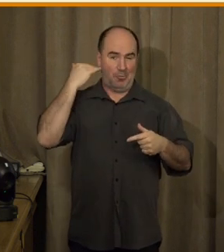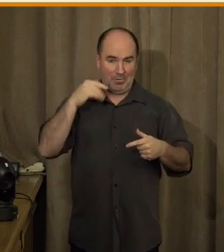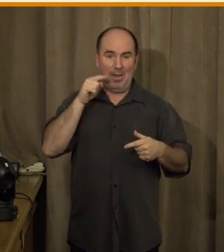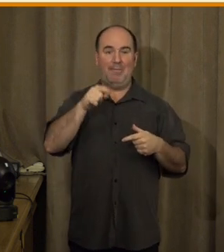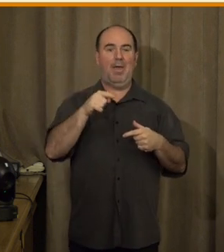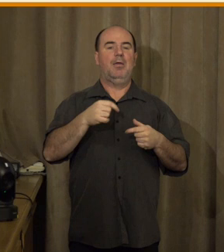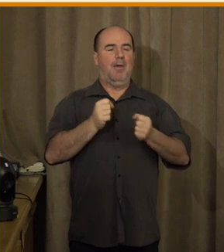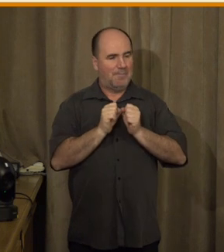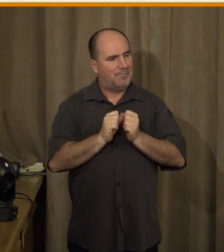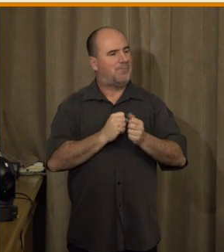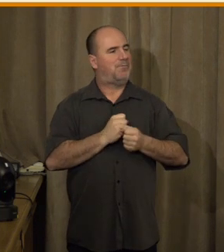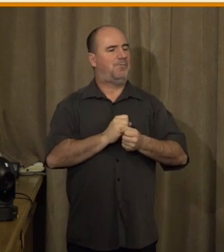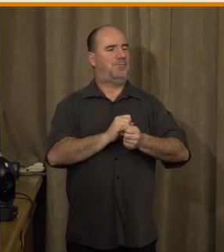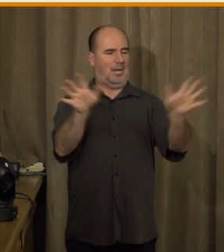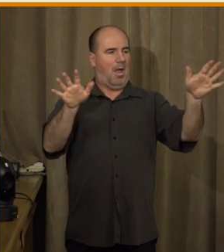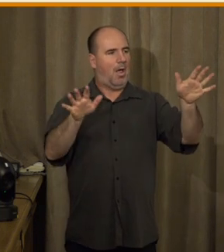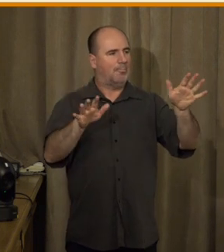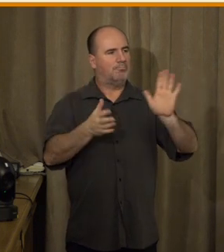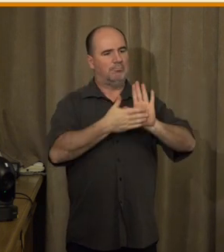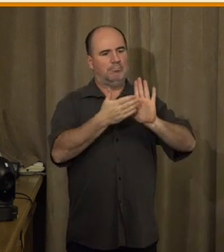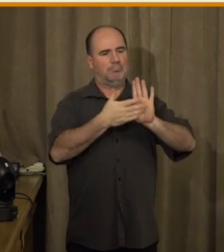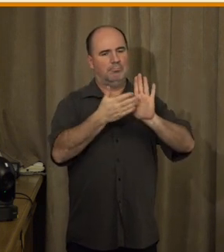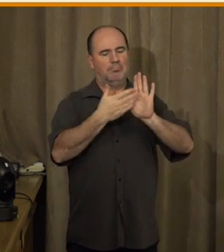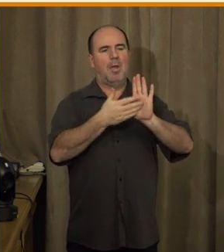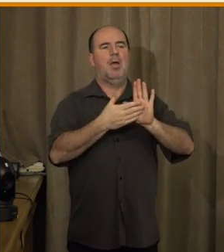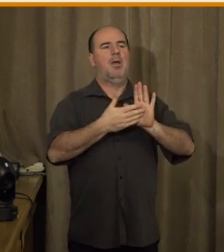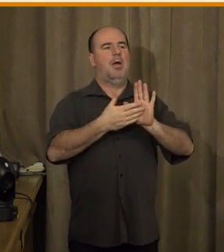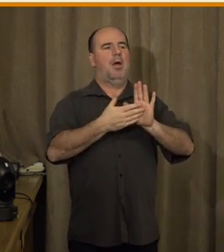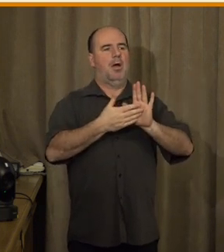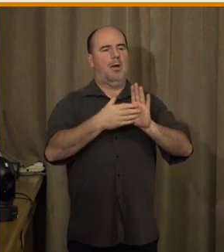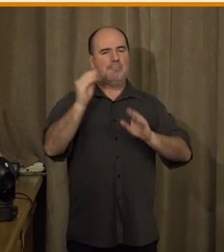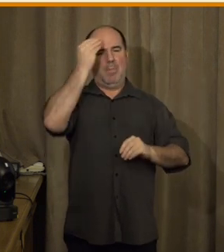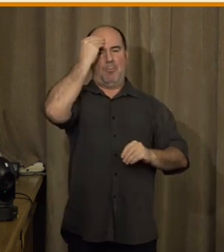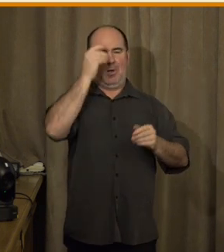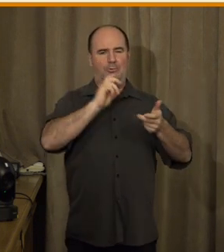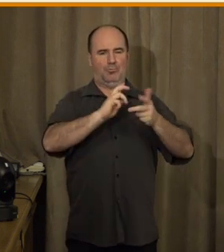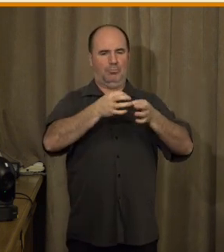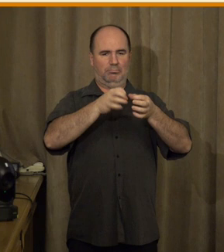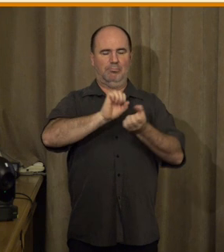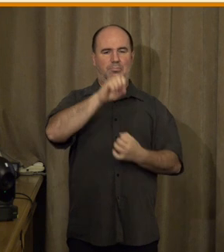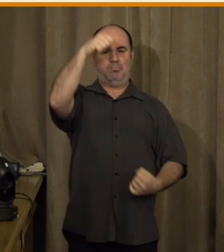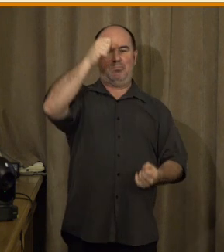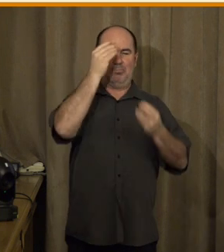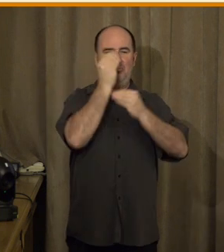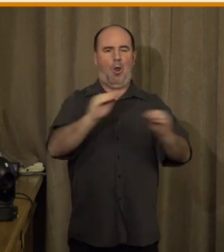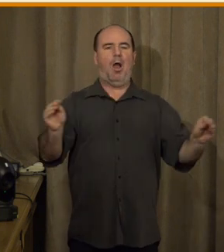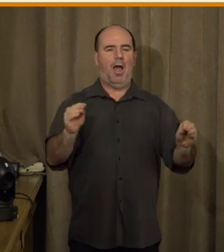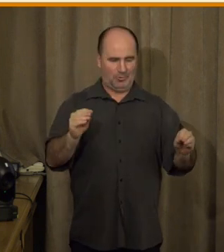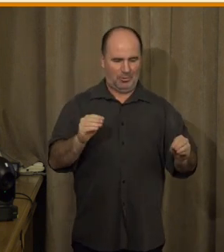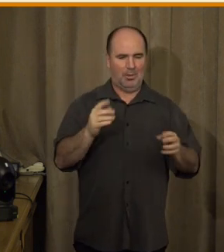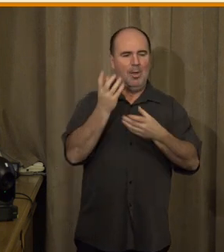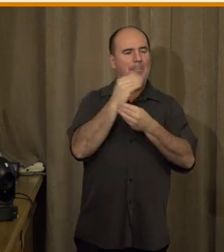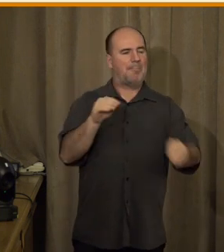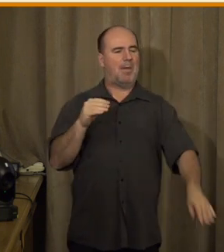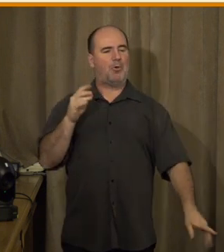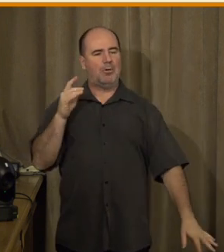Já poprosím ještě další slajd. Vlastně pak v té prezentaci, když si ji stáhnete, budete mít o těch